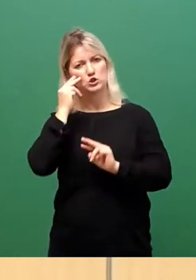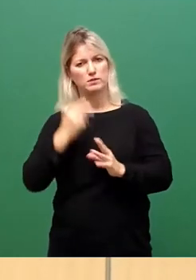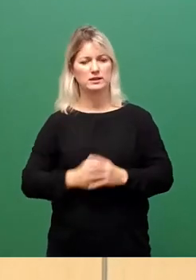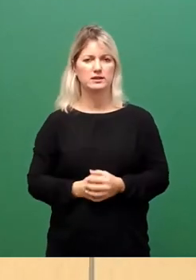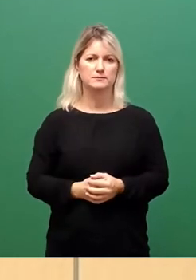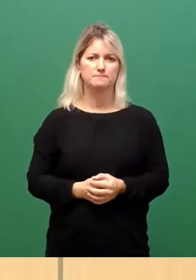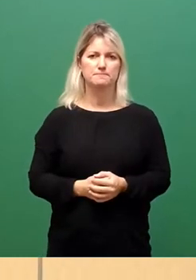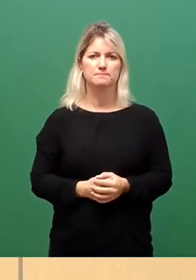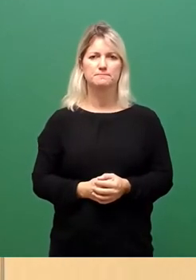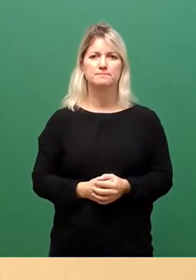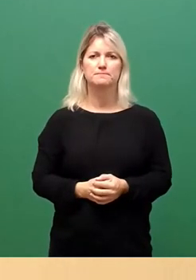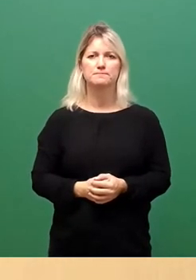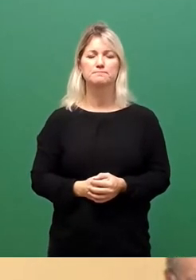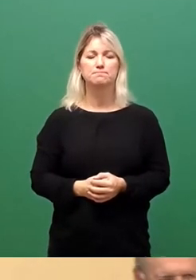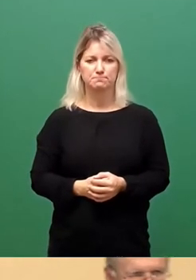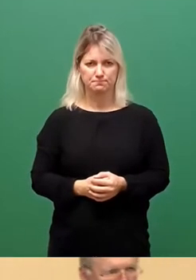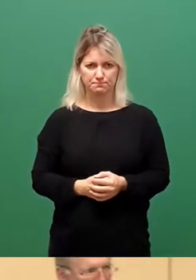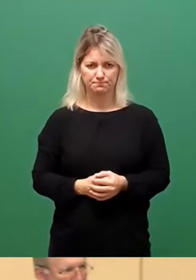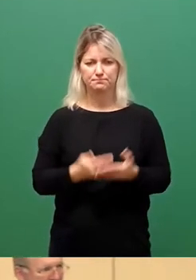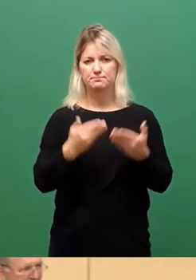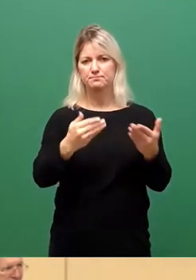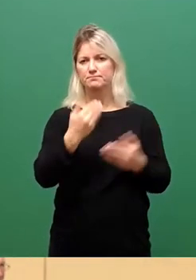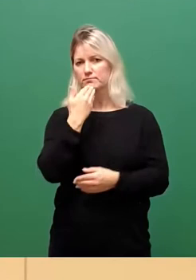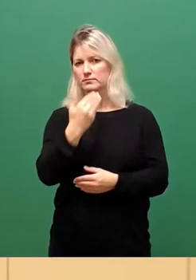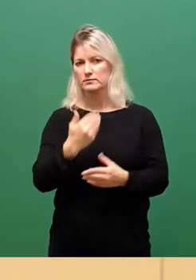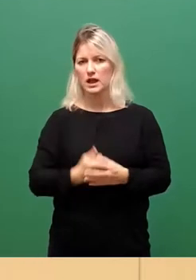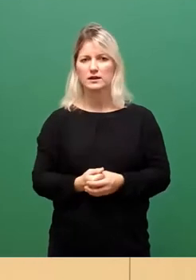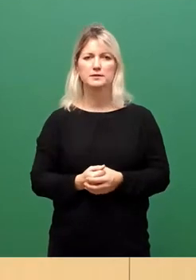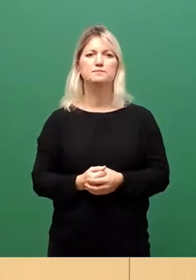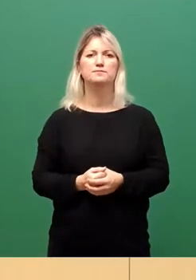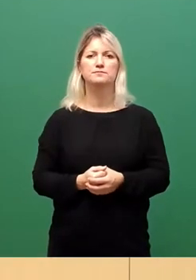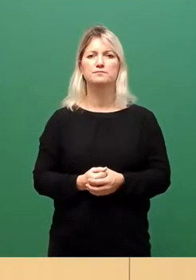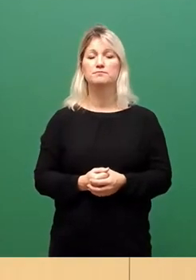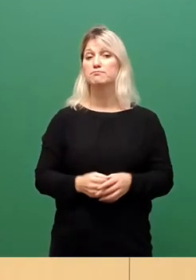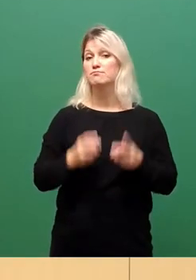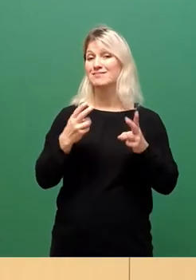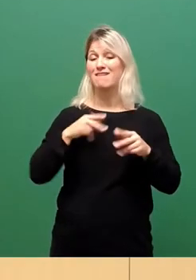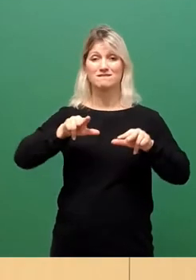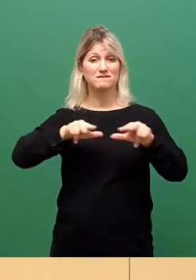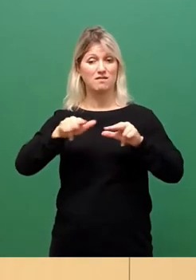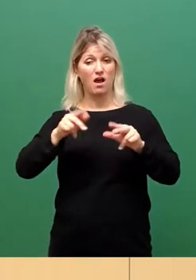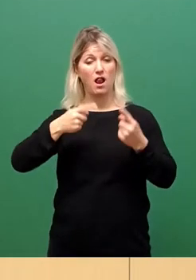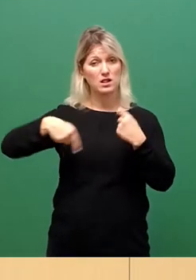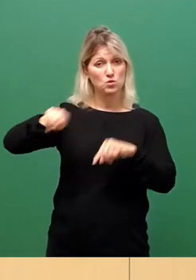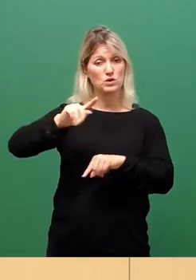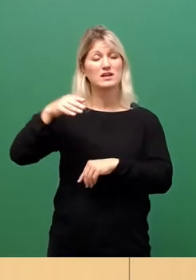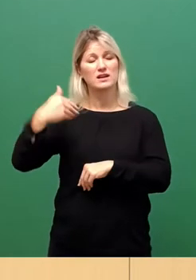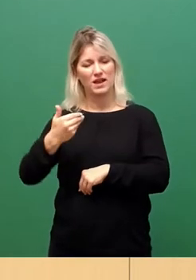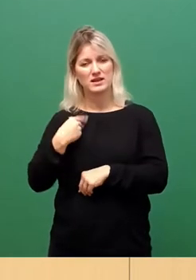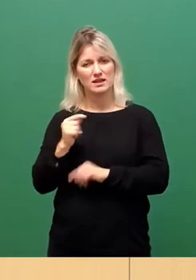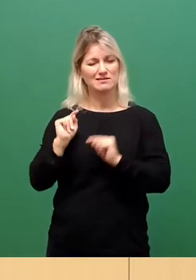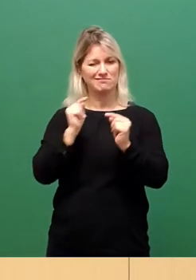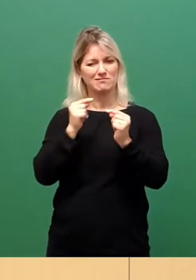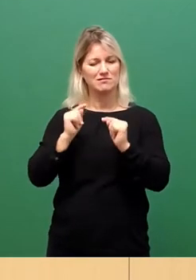Vielen Dank, Frau Schanetzki. Wir haben uns ja in der Tat innerhalb der Verwaltung sehr intensiv mit der Empfehlung des Freistaates